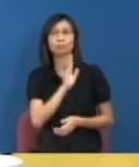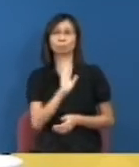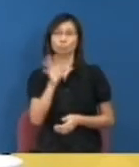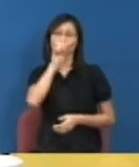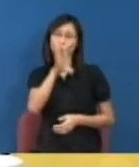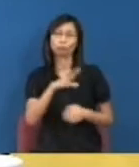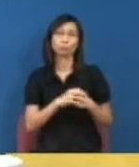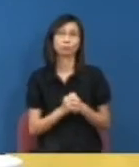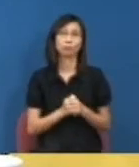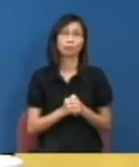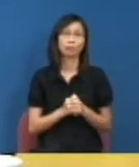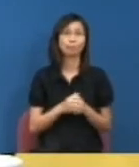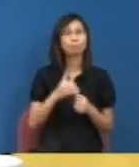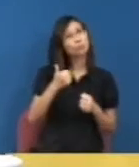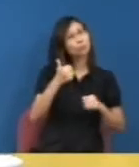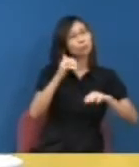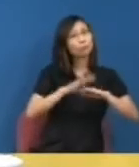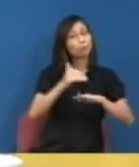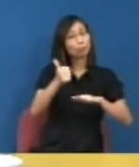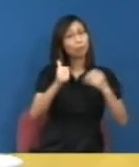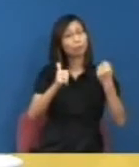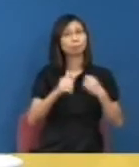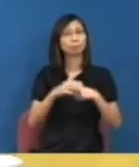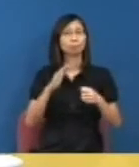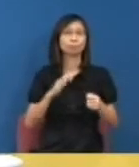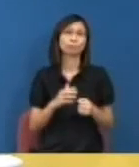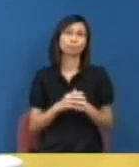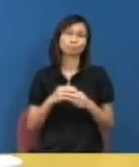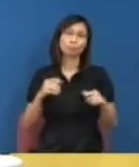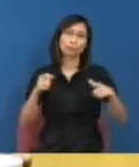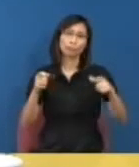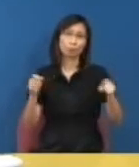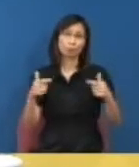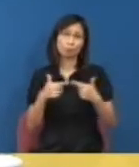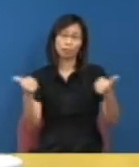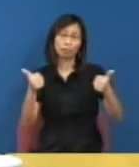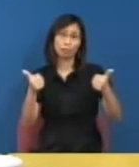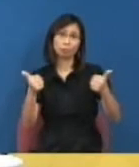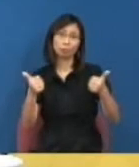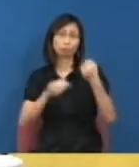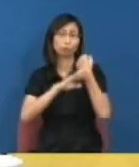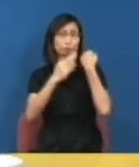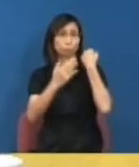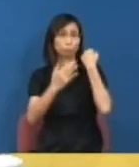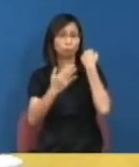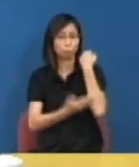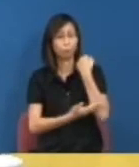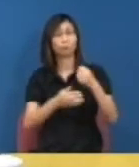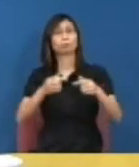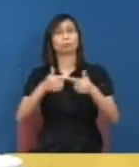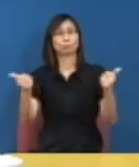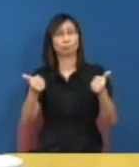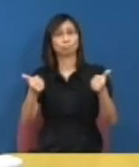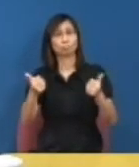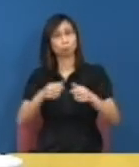理我不敢說合不合法合不合理和合情的解釋是暫時到這一刻為止未有就算